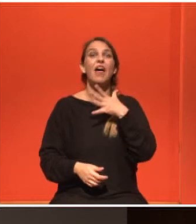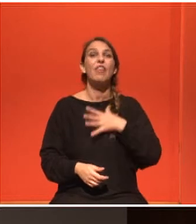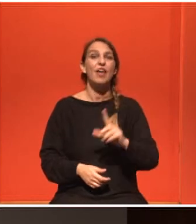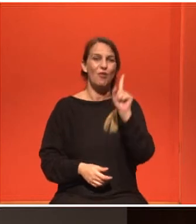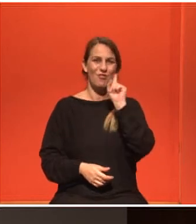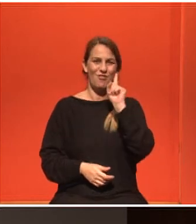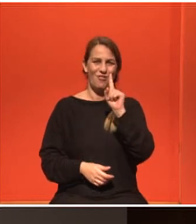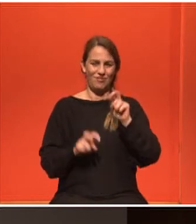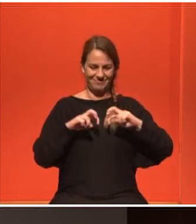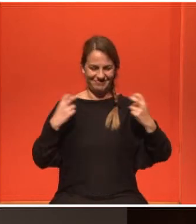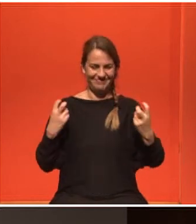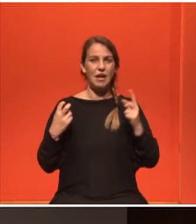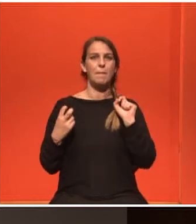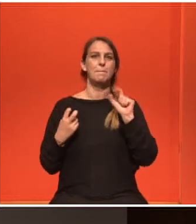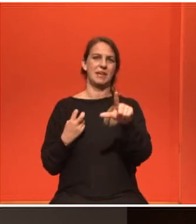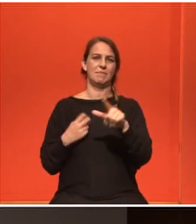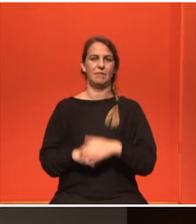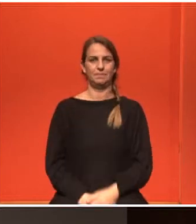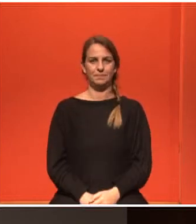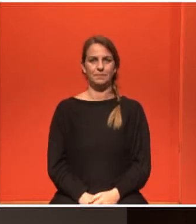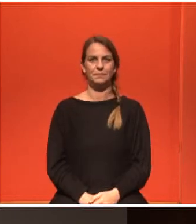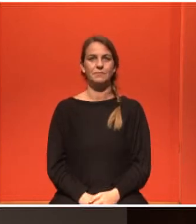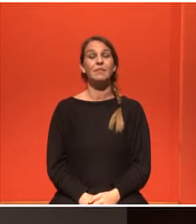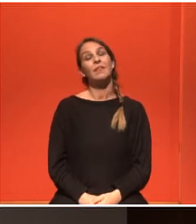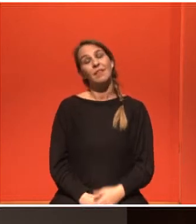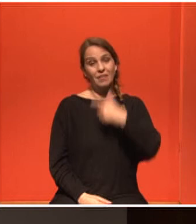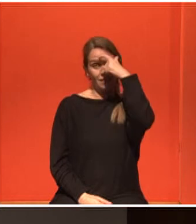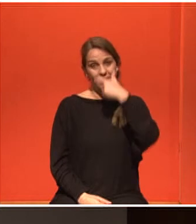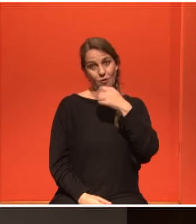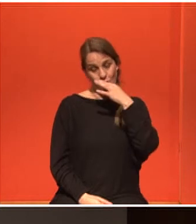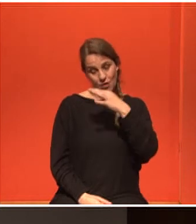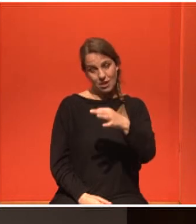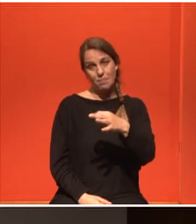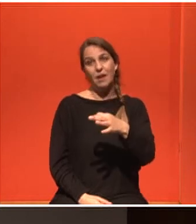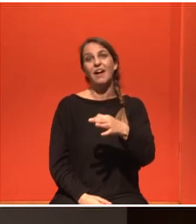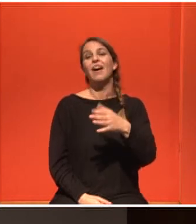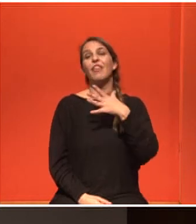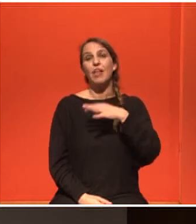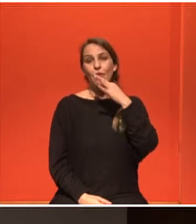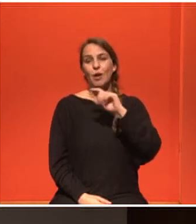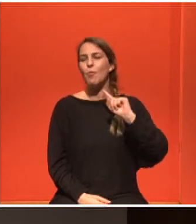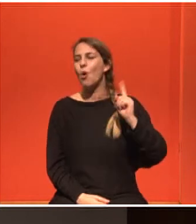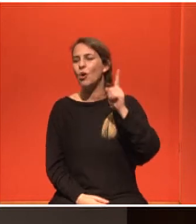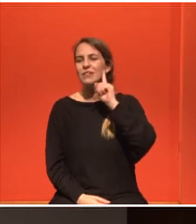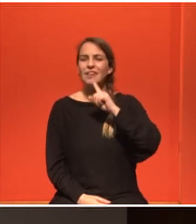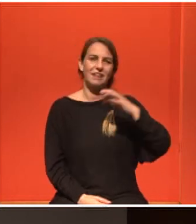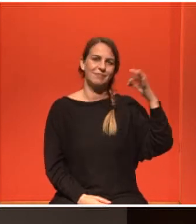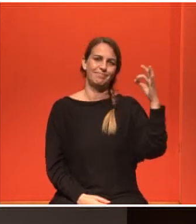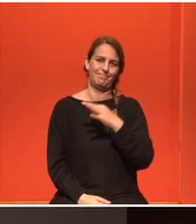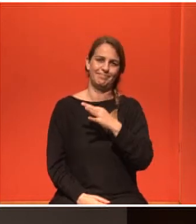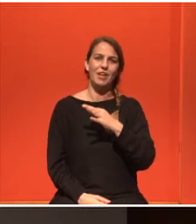Κορίτσια, Ρεγκίνα. Εγώ όπως είπα και πριν, θέλω να πω σε όλους ότι είναι υπέροχες, να αγαπάτε τις